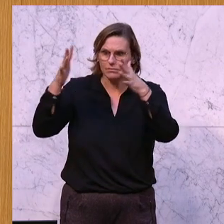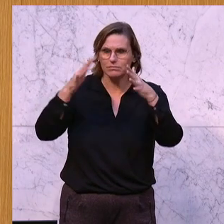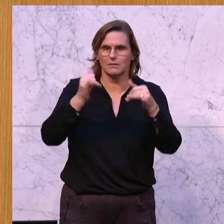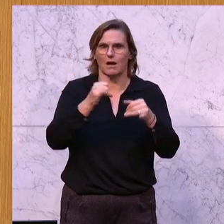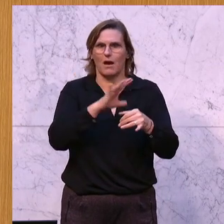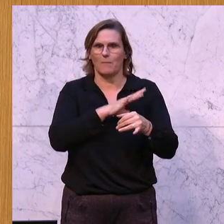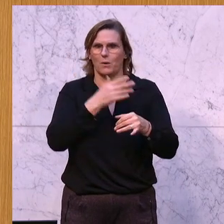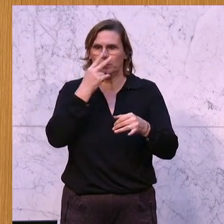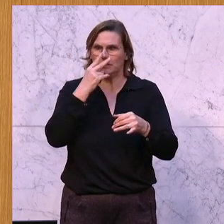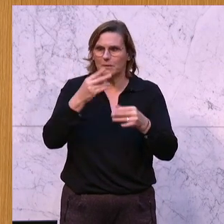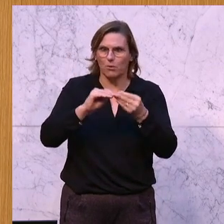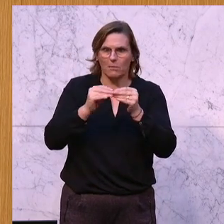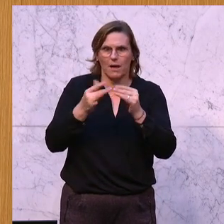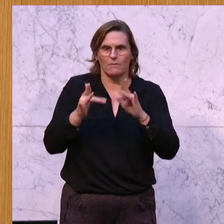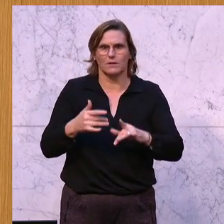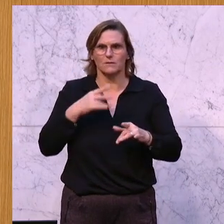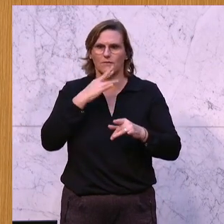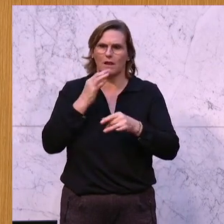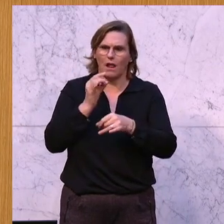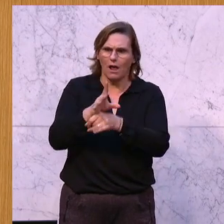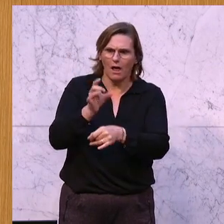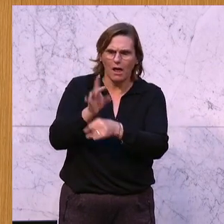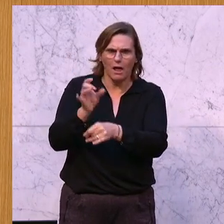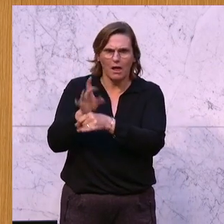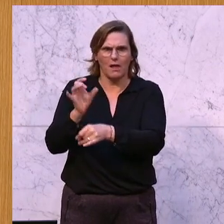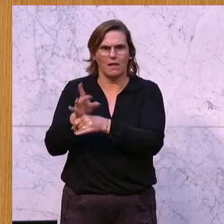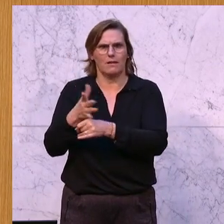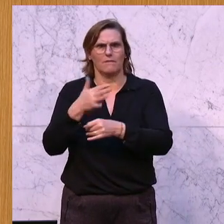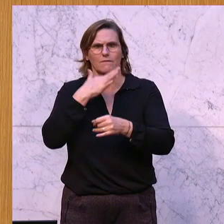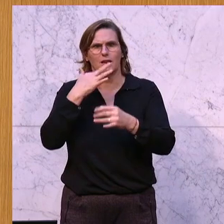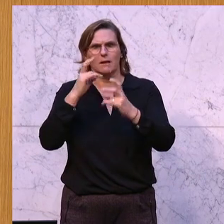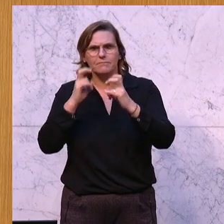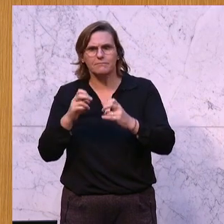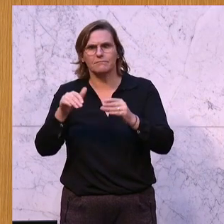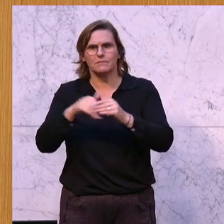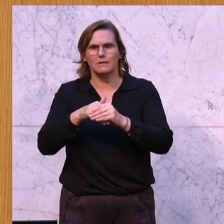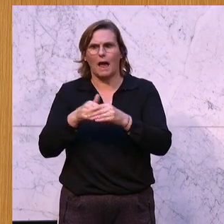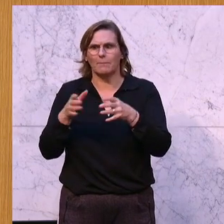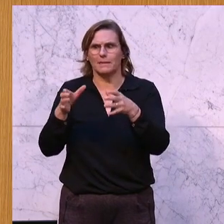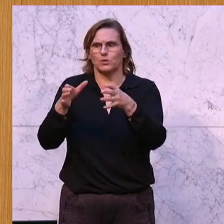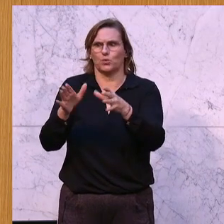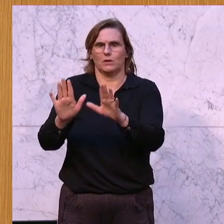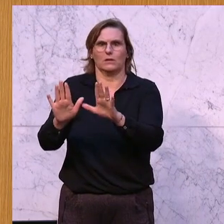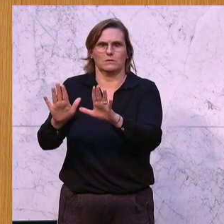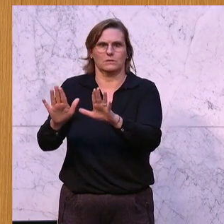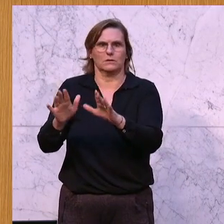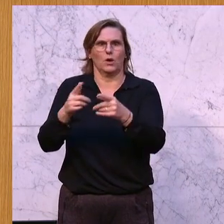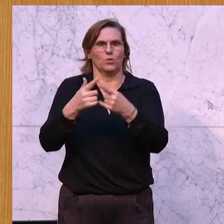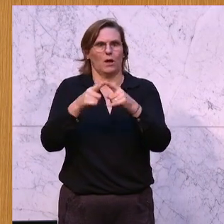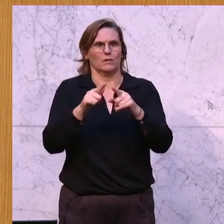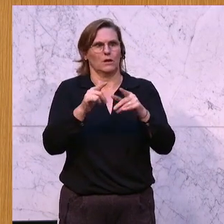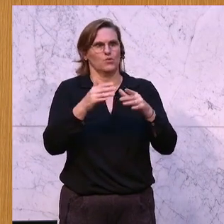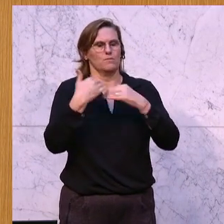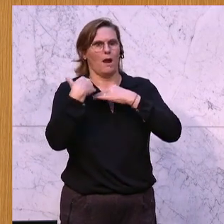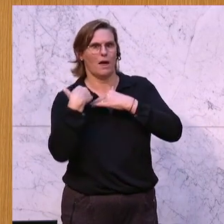überschießenden Hygienemaßnahmen schikaniert hat, wo man die große Teile der Belegschaft abgesondert hat und die anderen entsprechend überlastet